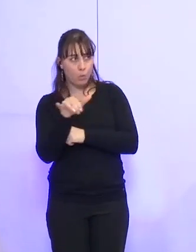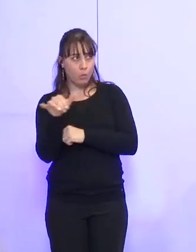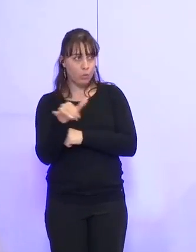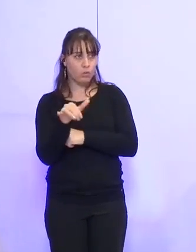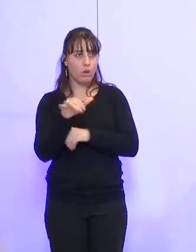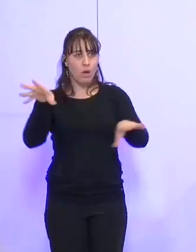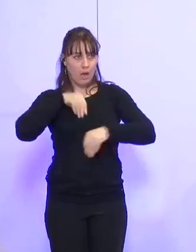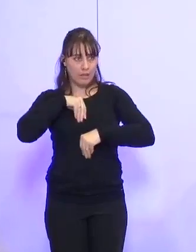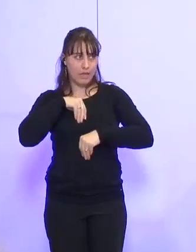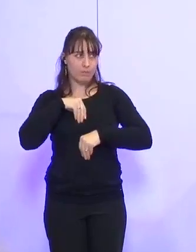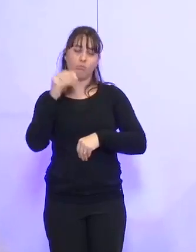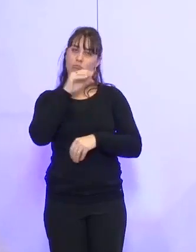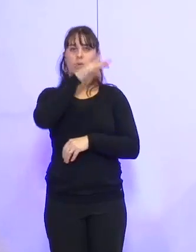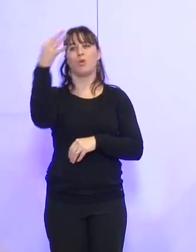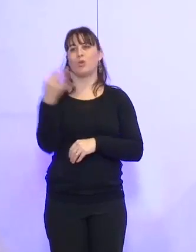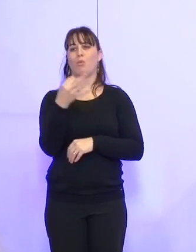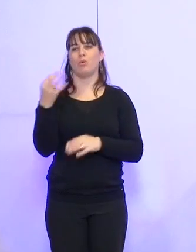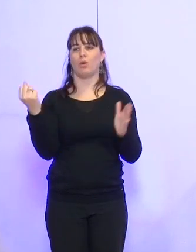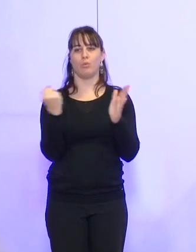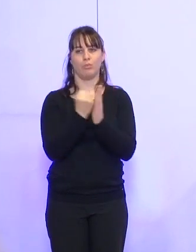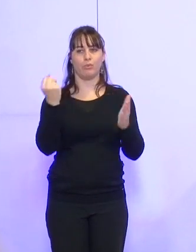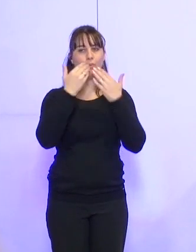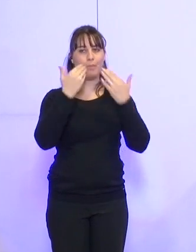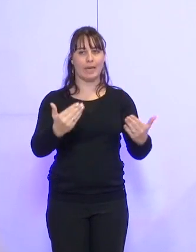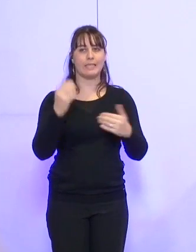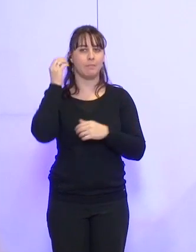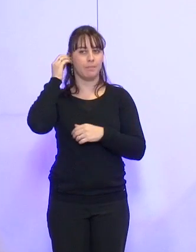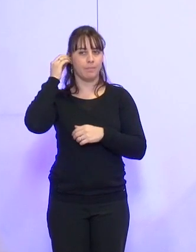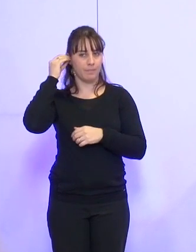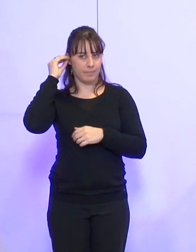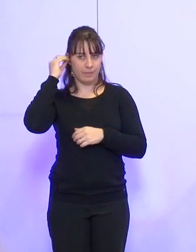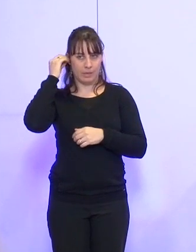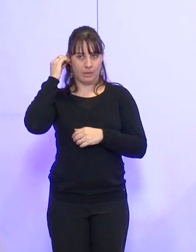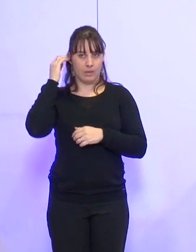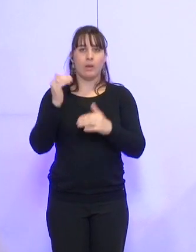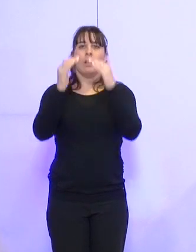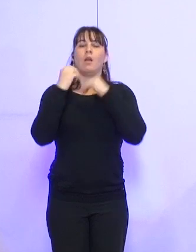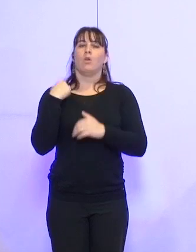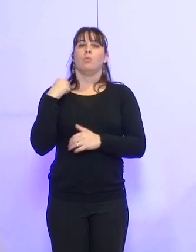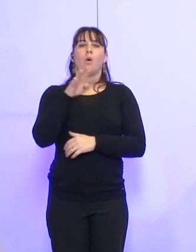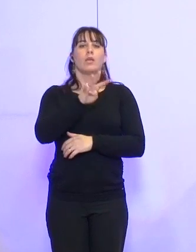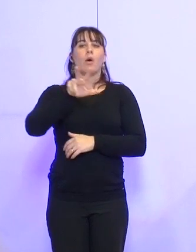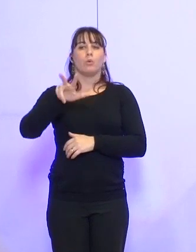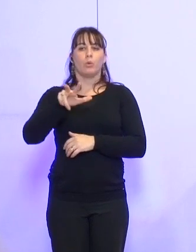Qui est pour ? Unanimité. Je vous remercie. Qui, la délibération numéro 43,